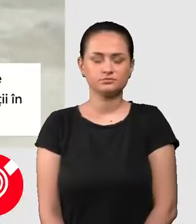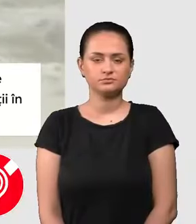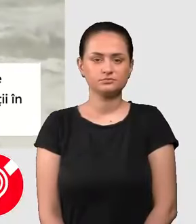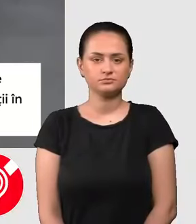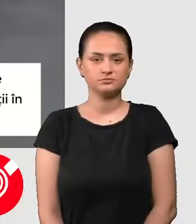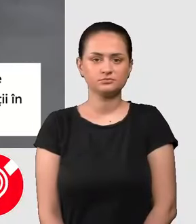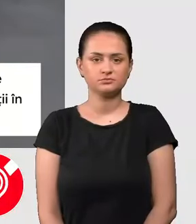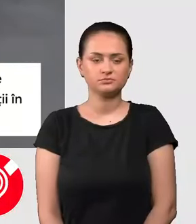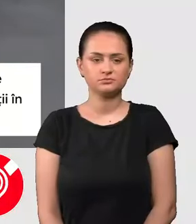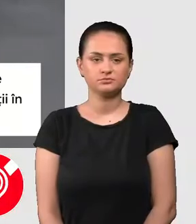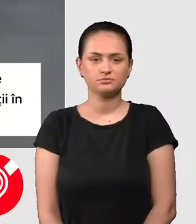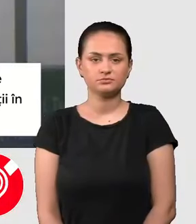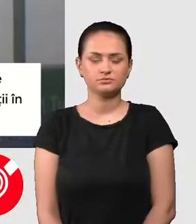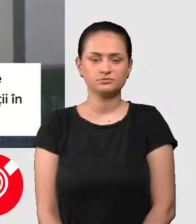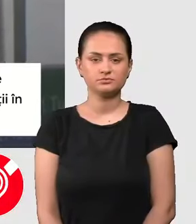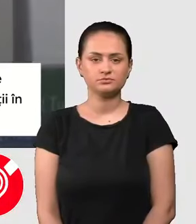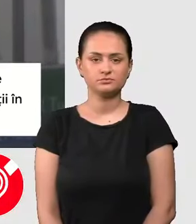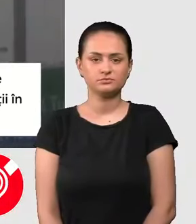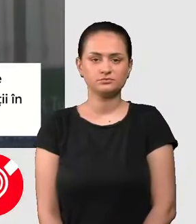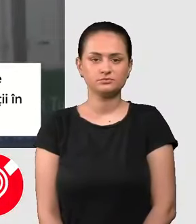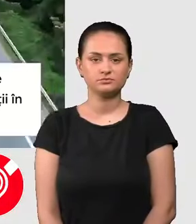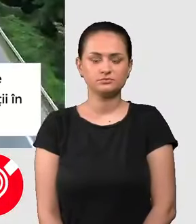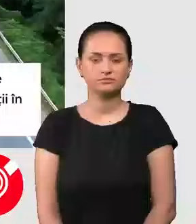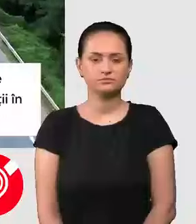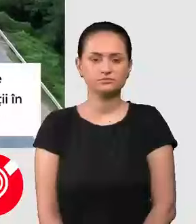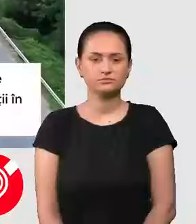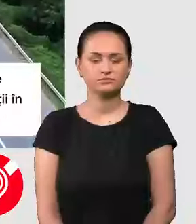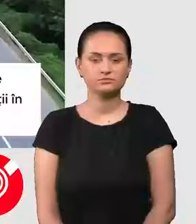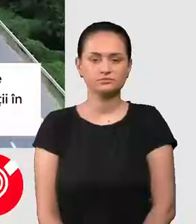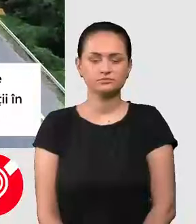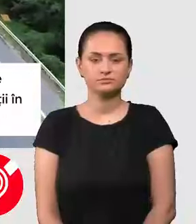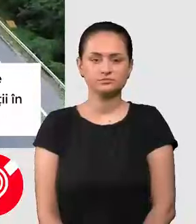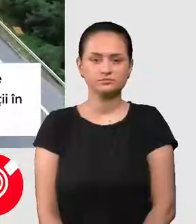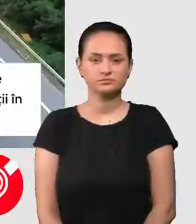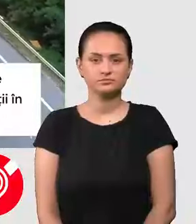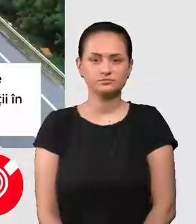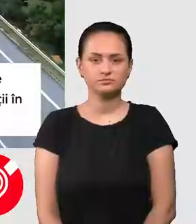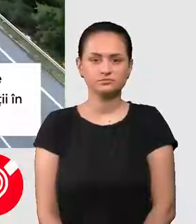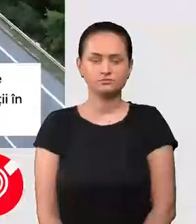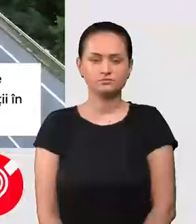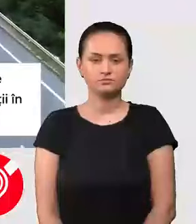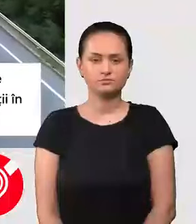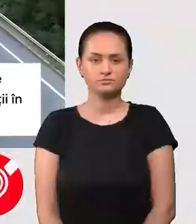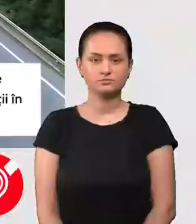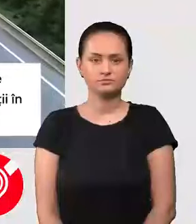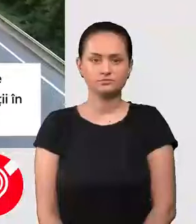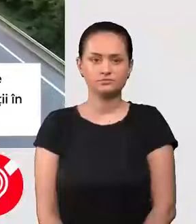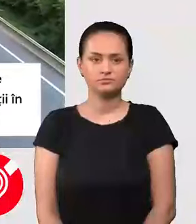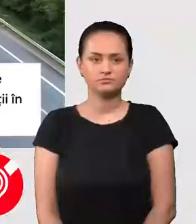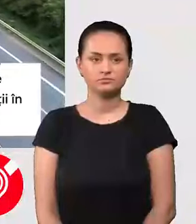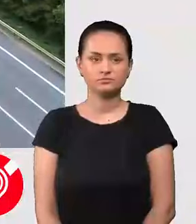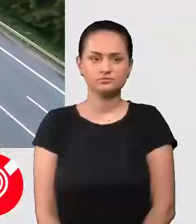de operatori cu sediul în Irlanda, Germania și chiar Spania. Un tipar incredibil de fraud a ieșit la iveală.